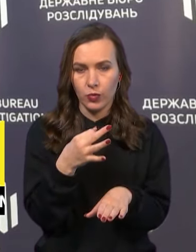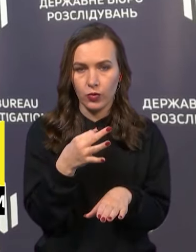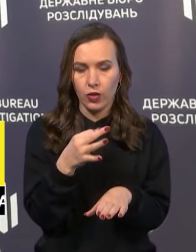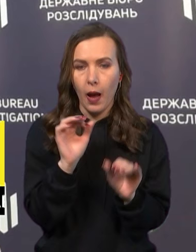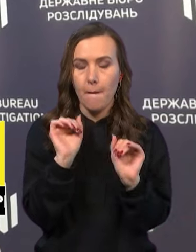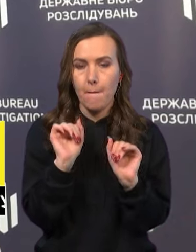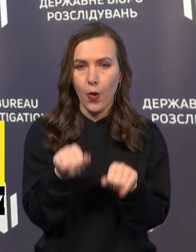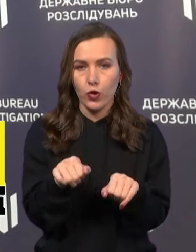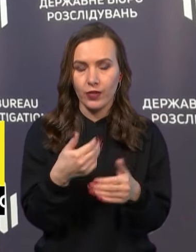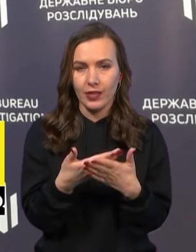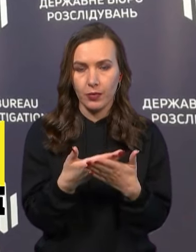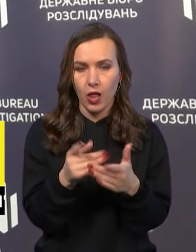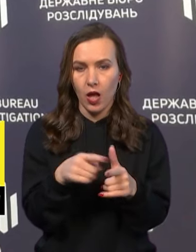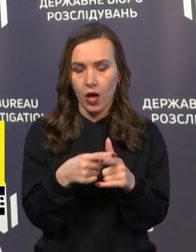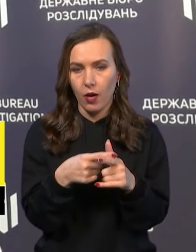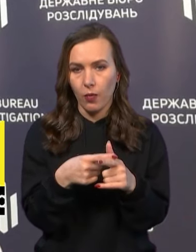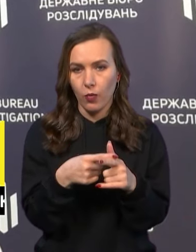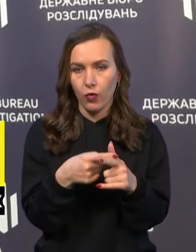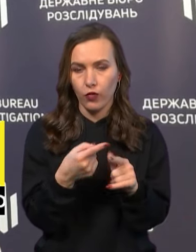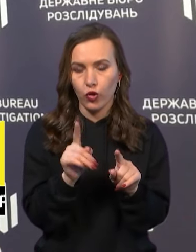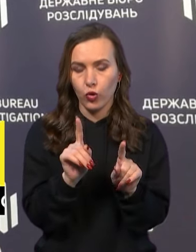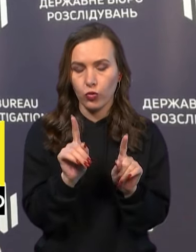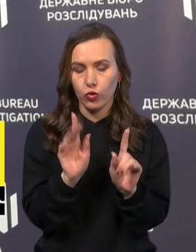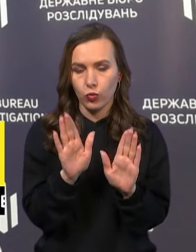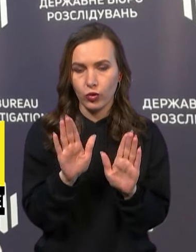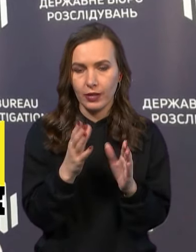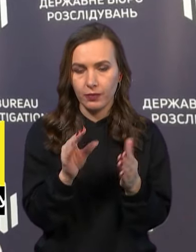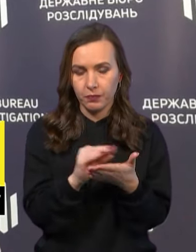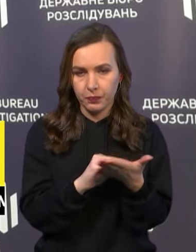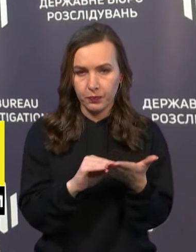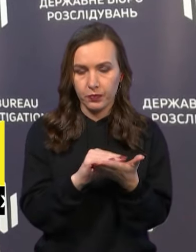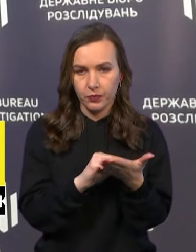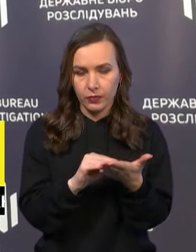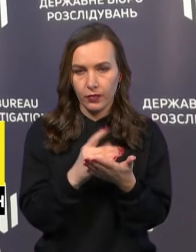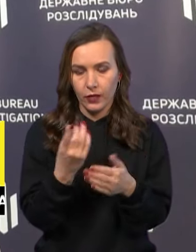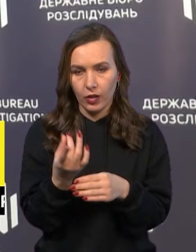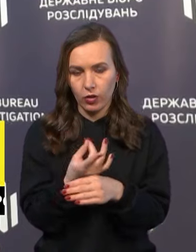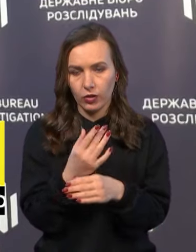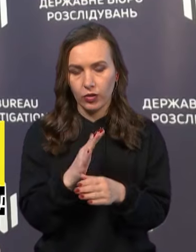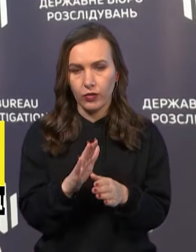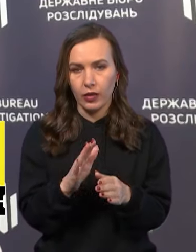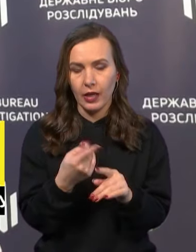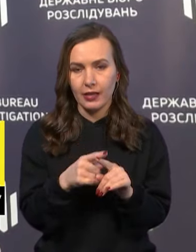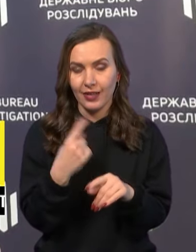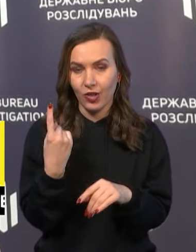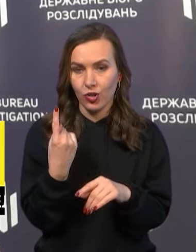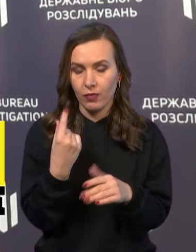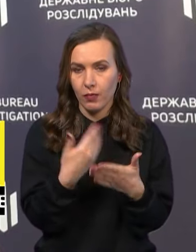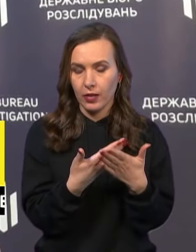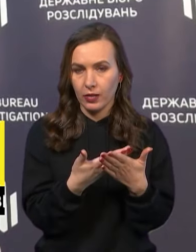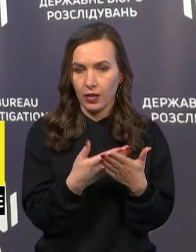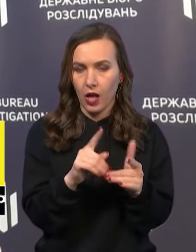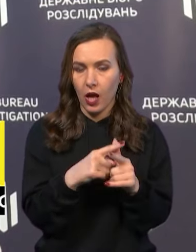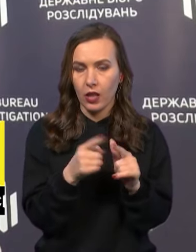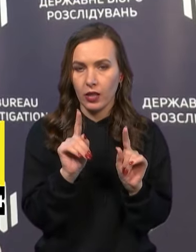можливість, напевно, або непевність, тому що вона буде зраджувати ще неодноразово. Це один із прикладів, але